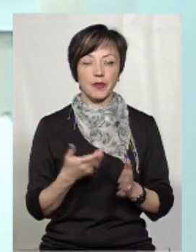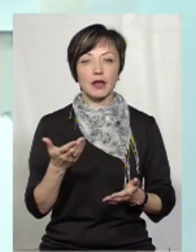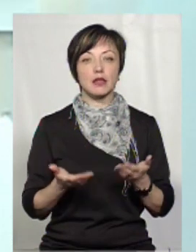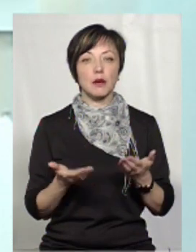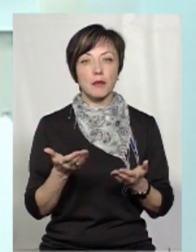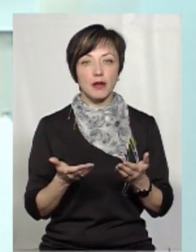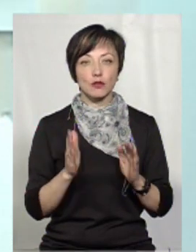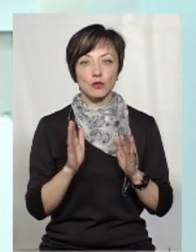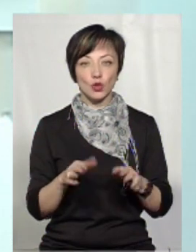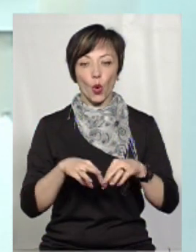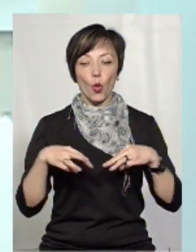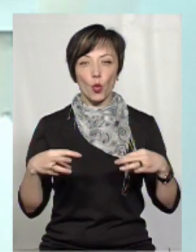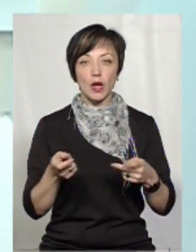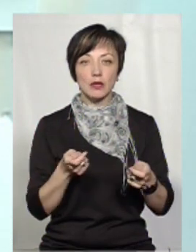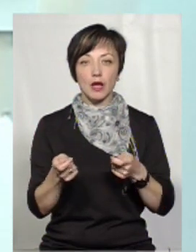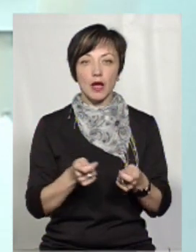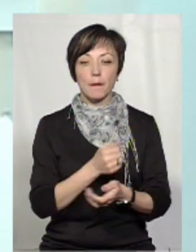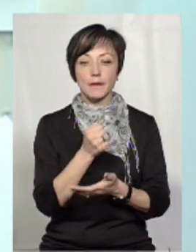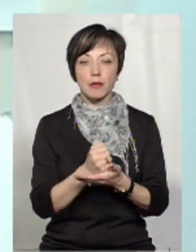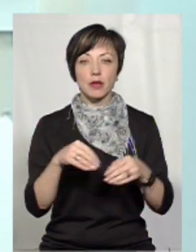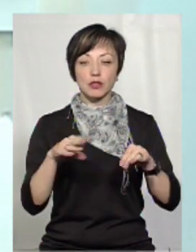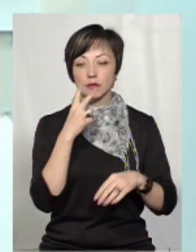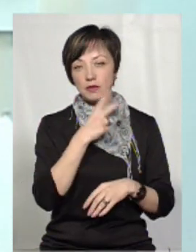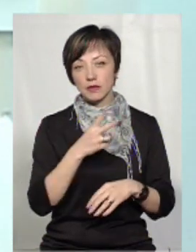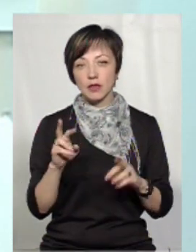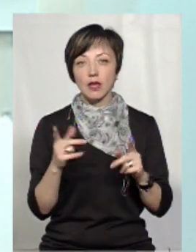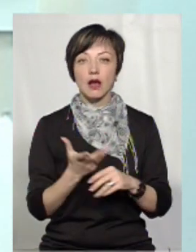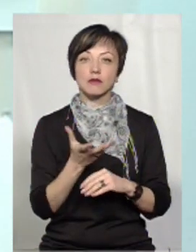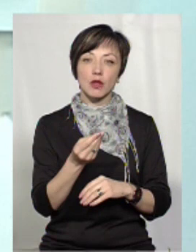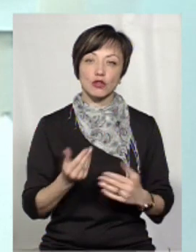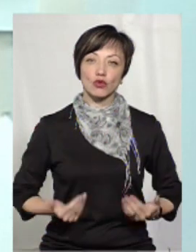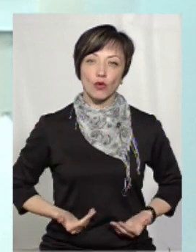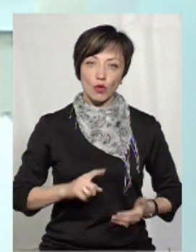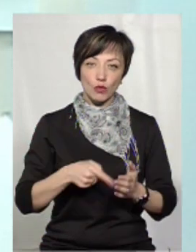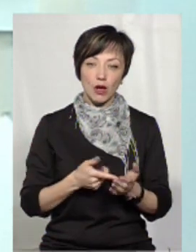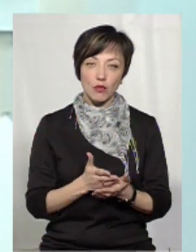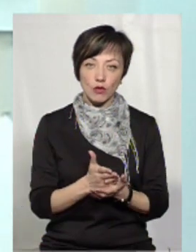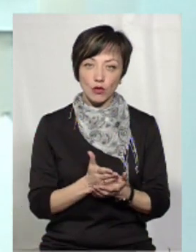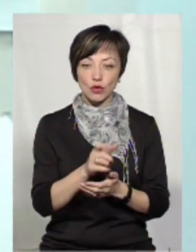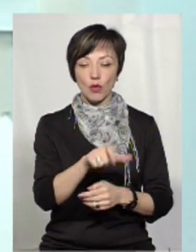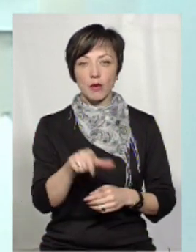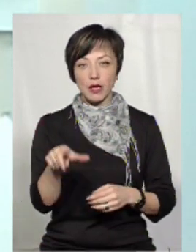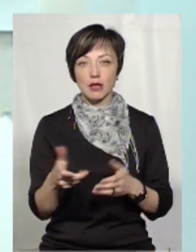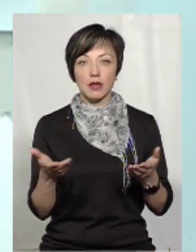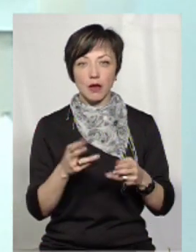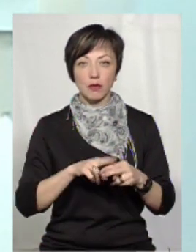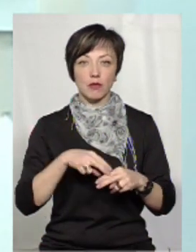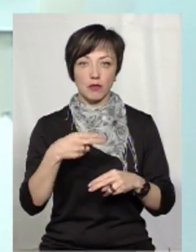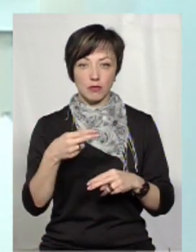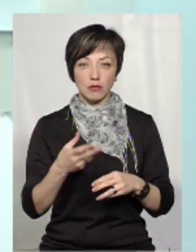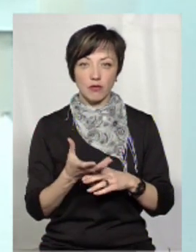напевно, тут буде уряд приймати рішення і дивитися, як сьогодні будуть сплачувати за житлово-комунальні послуги ті громадяни, яким